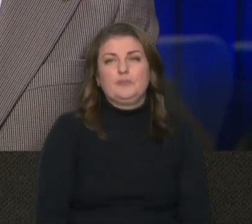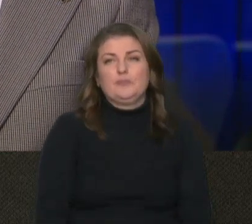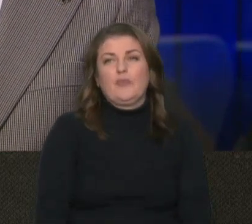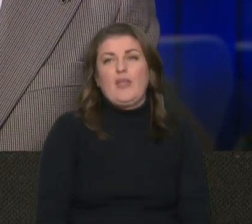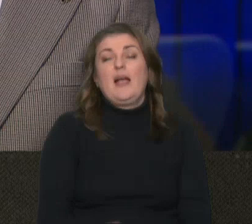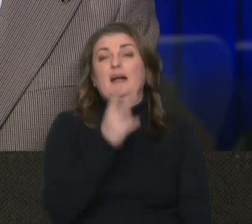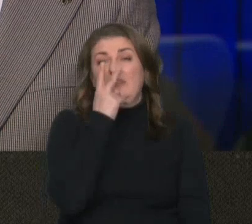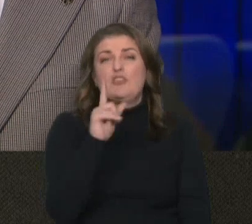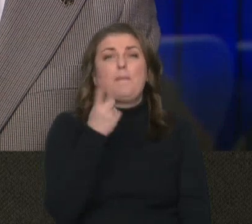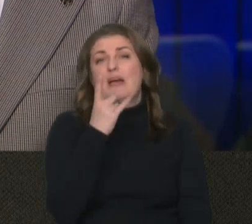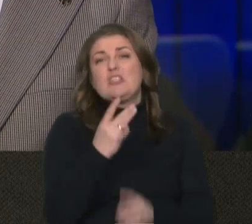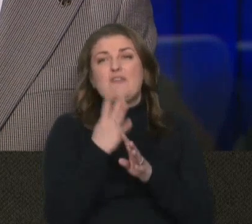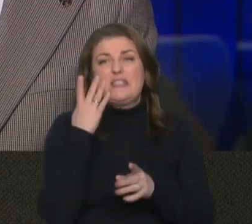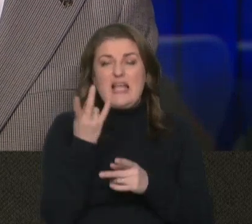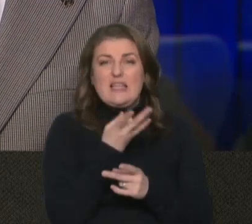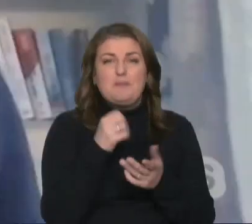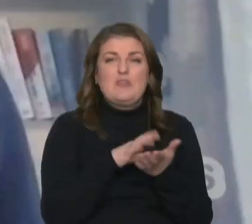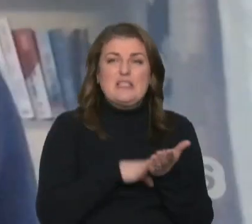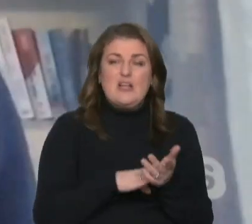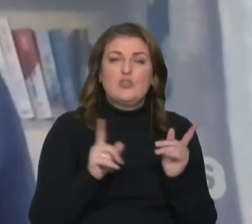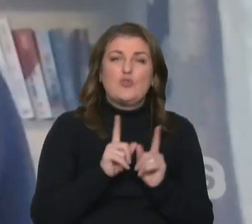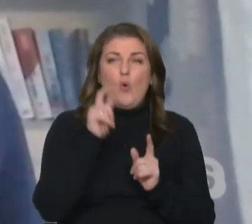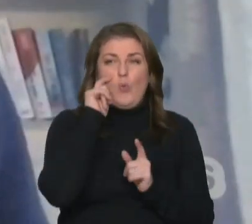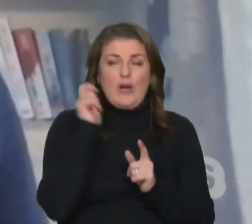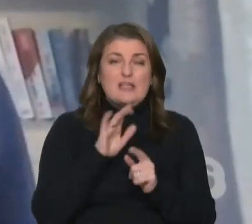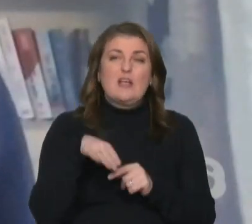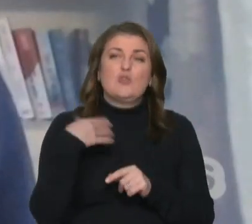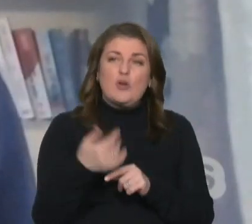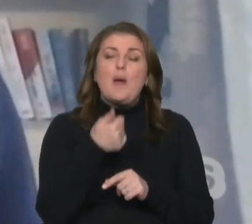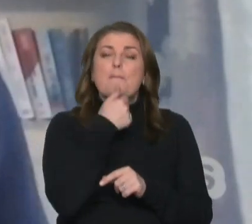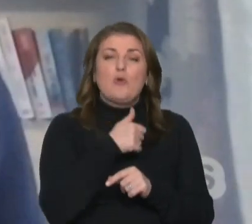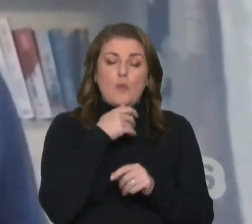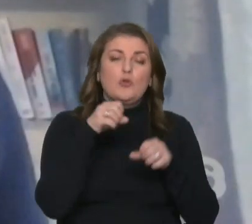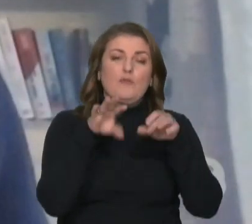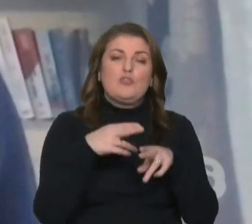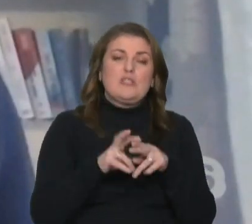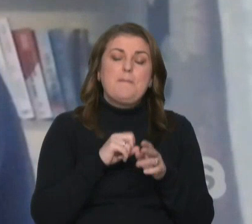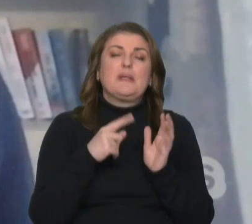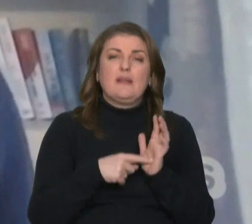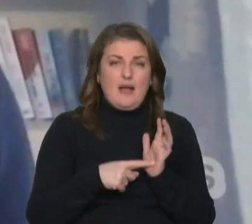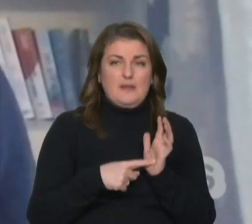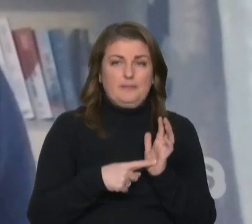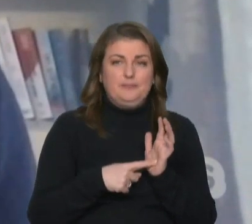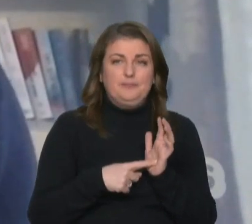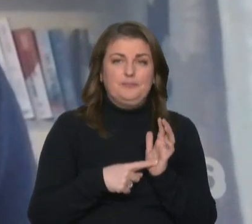Дивіться, перш за все, слід відзначити, що українська сторона пробує вирішити це питання. І